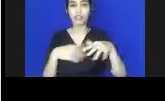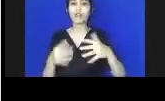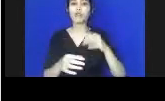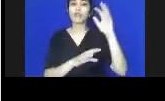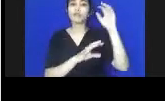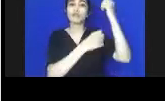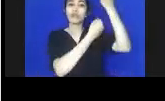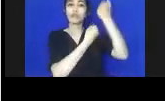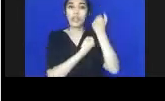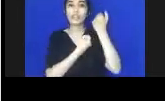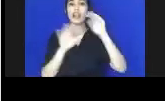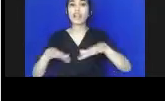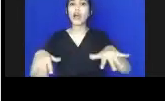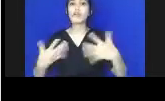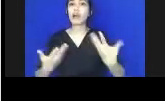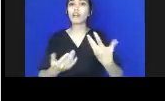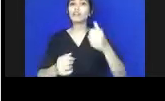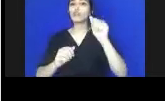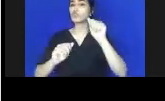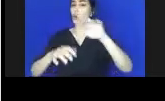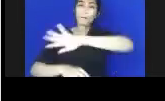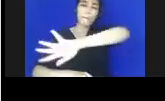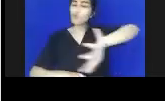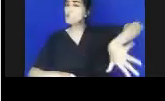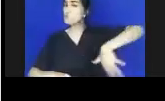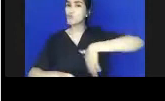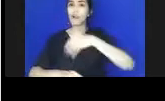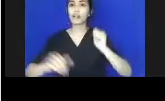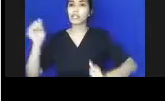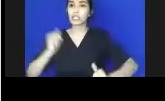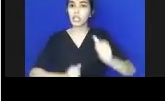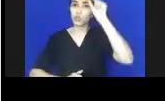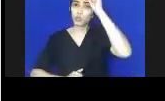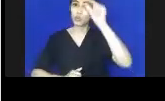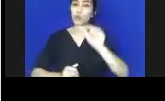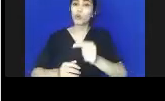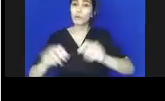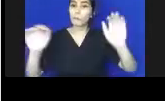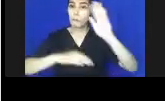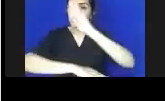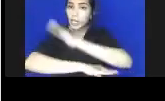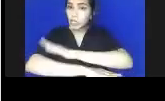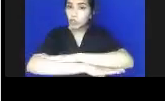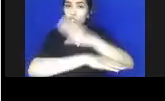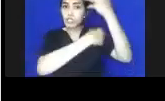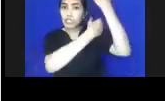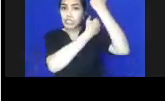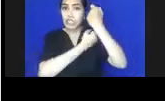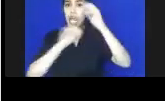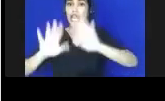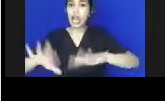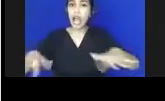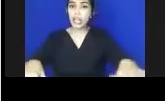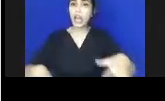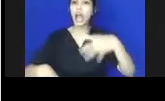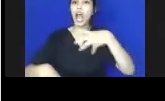segala kegiatan untuk menjamin dan melindungi anak dan hak-haknya agar dapat hidup, tumbuh, berkembang,